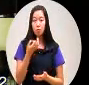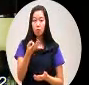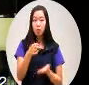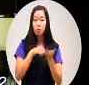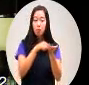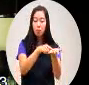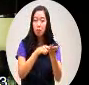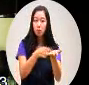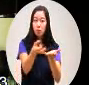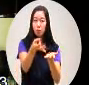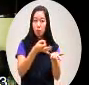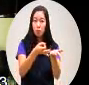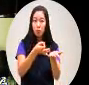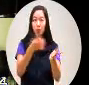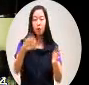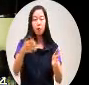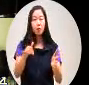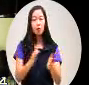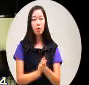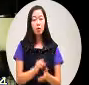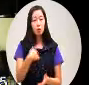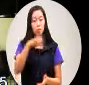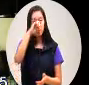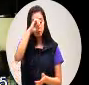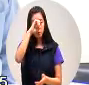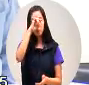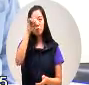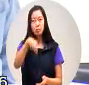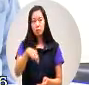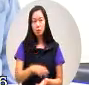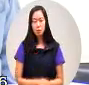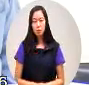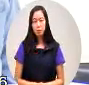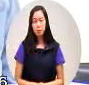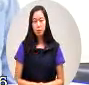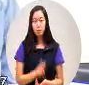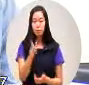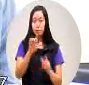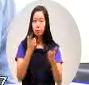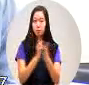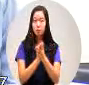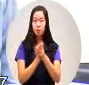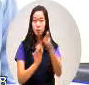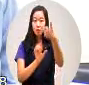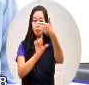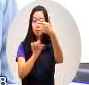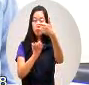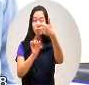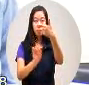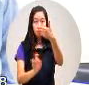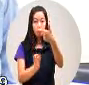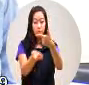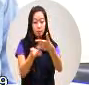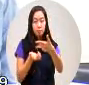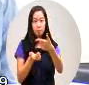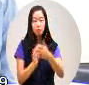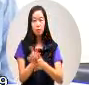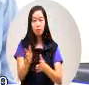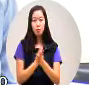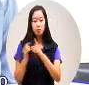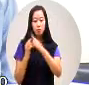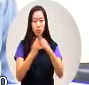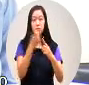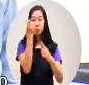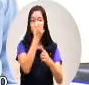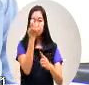还没有嘛所以我希望在六月十号以前去看一下